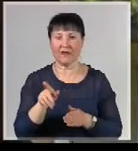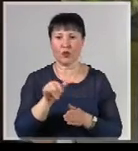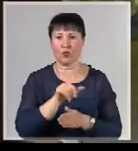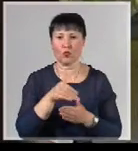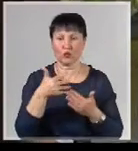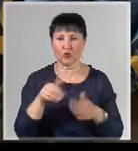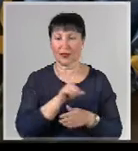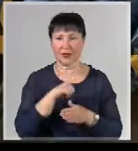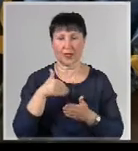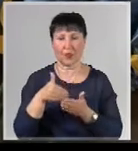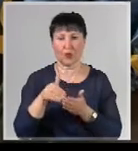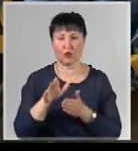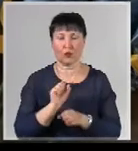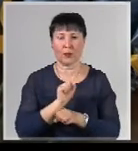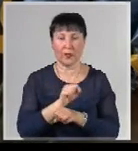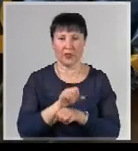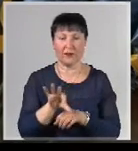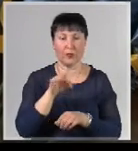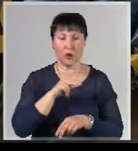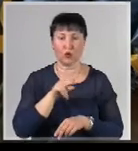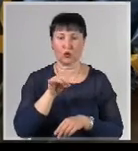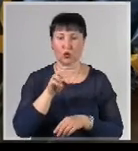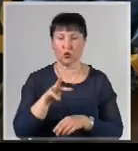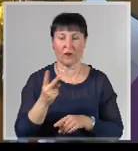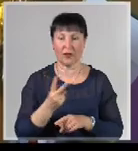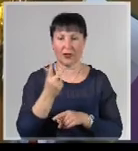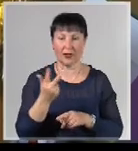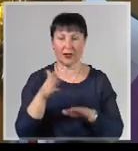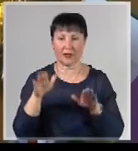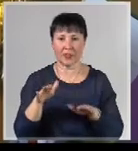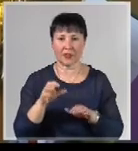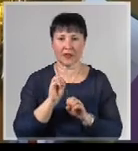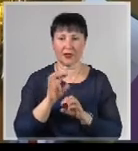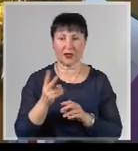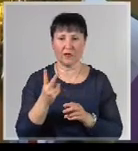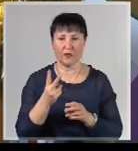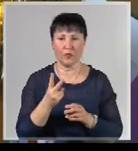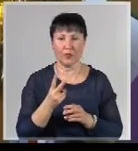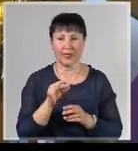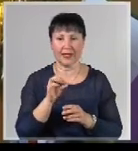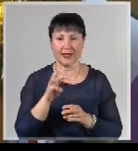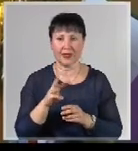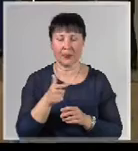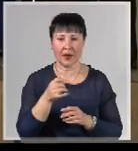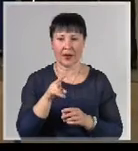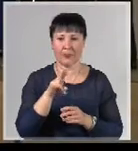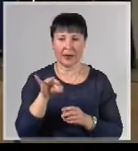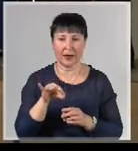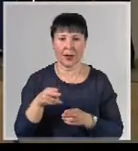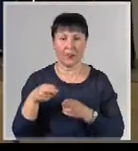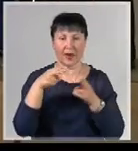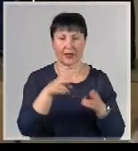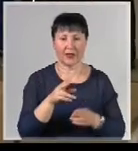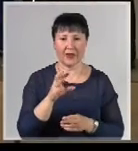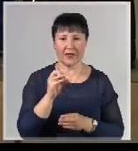самые лучшие. Победители выбирались с трудом, причем и второе и третье места пришлось отдать сразу двум претендентам. Гран-при, а именно поездку Сергея в